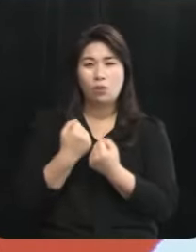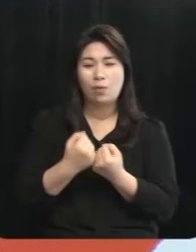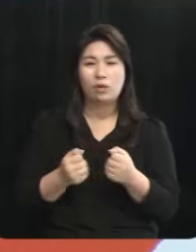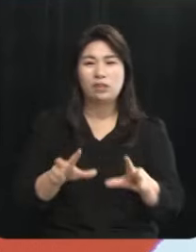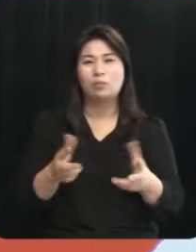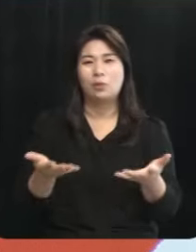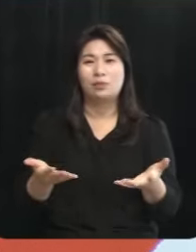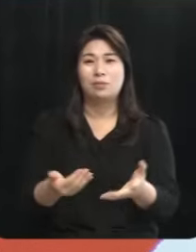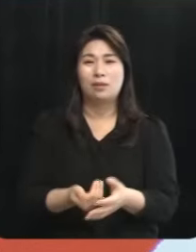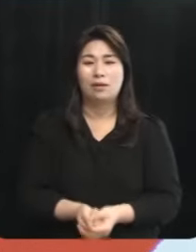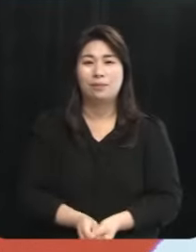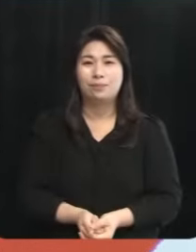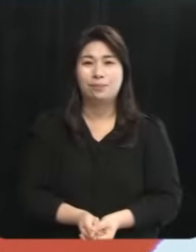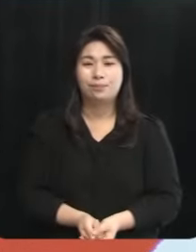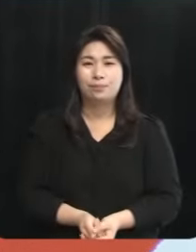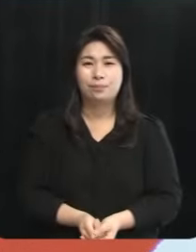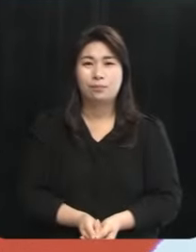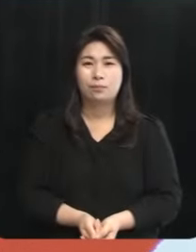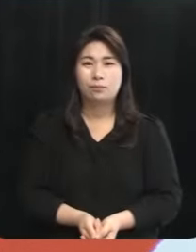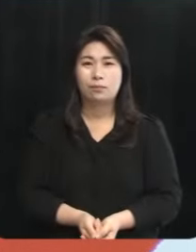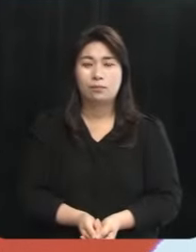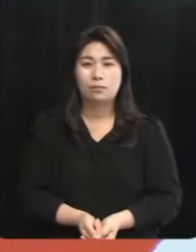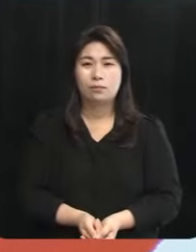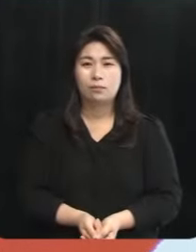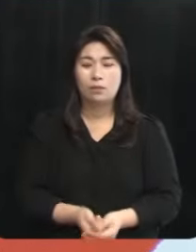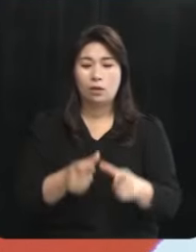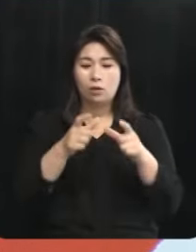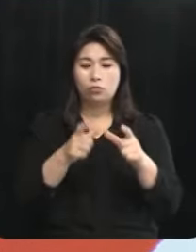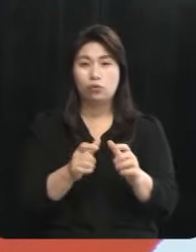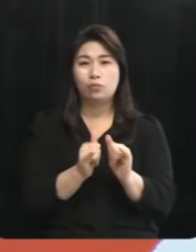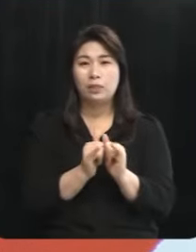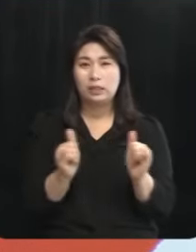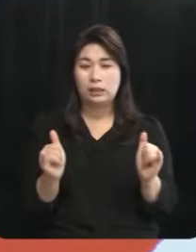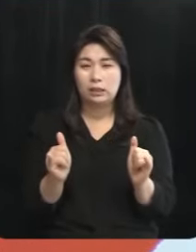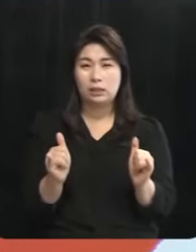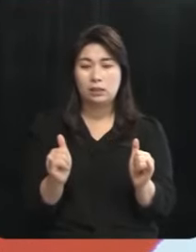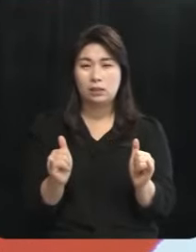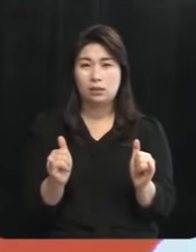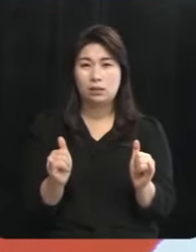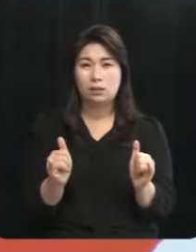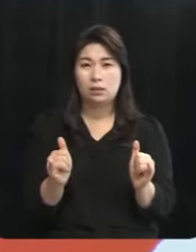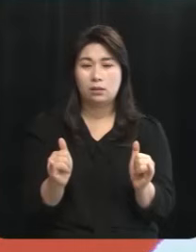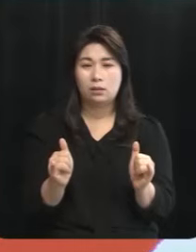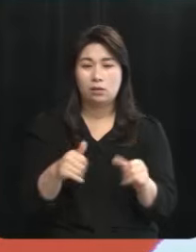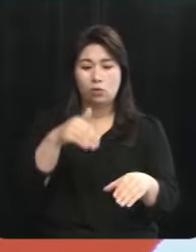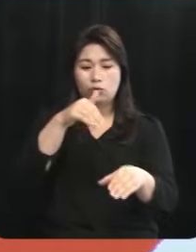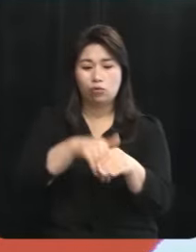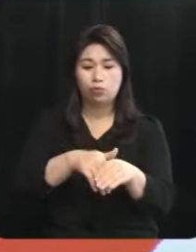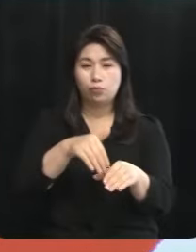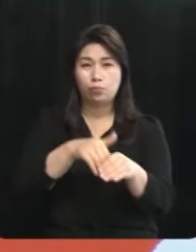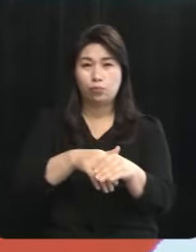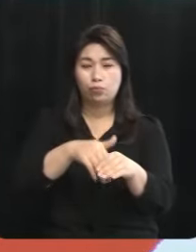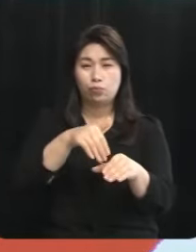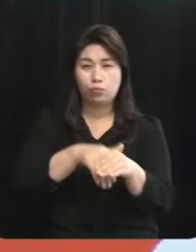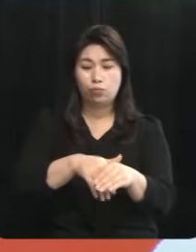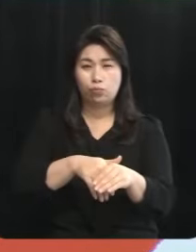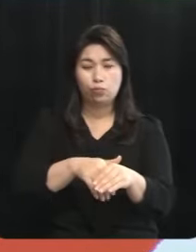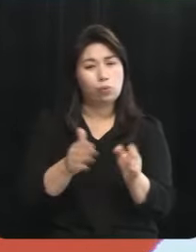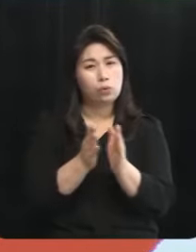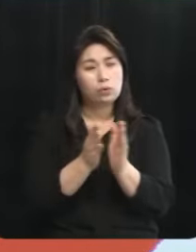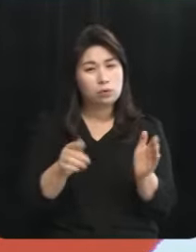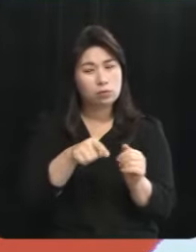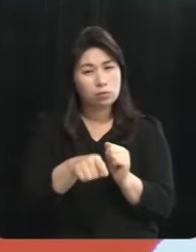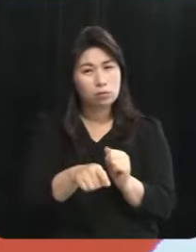주민들한테 그 다음 행정체제 개편에 따른 주민투표 실시 권한은 실제로